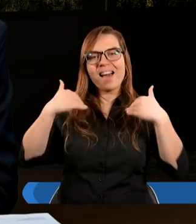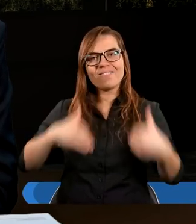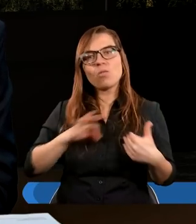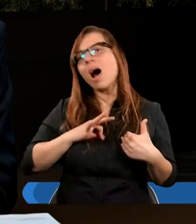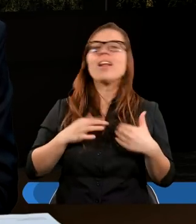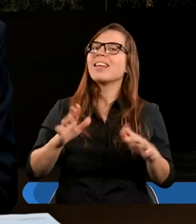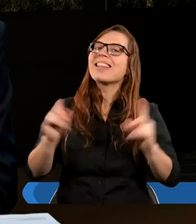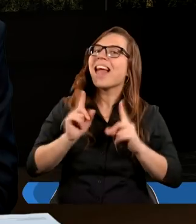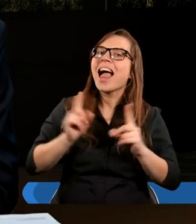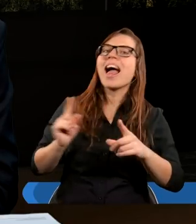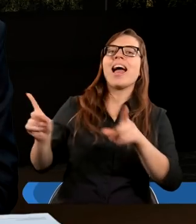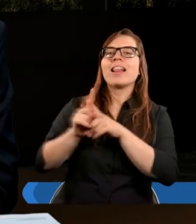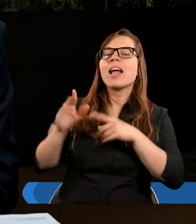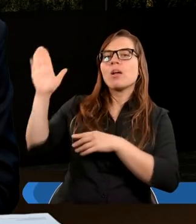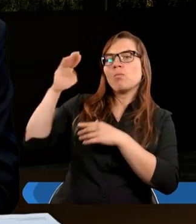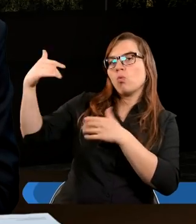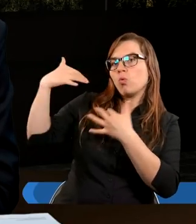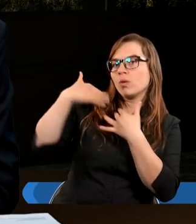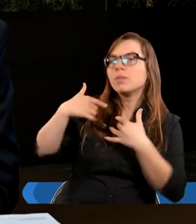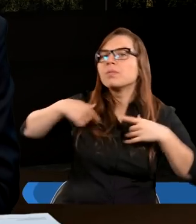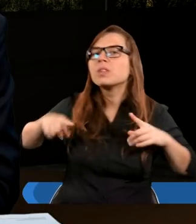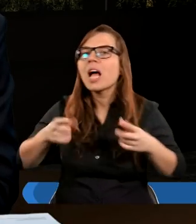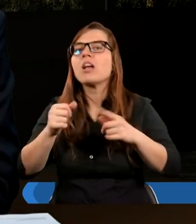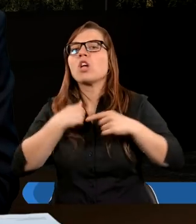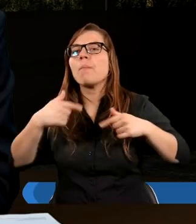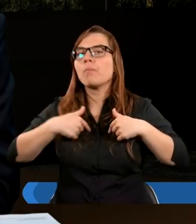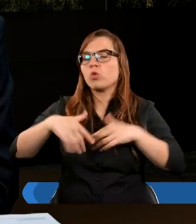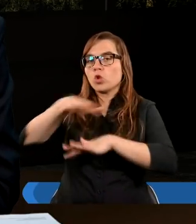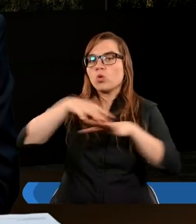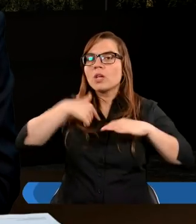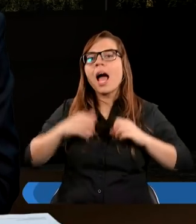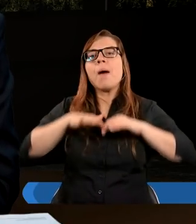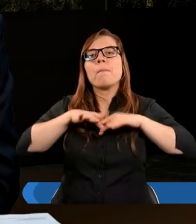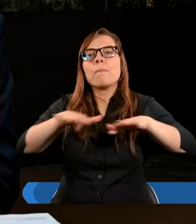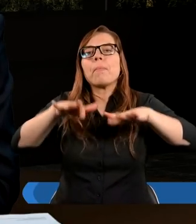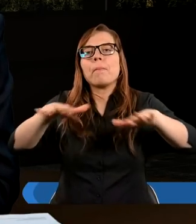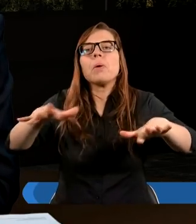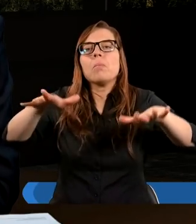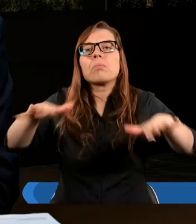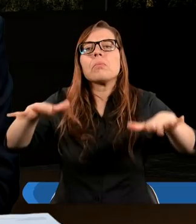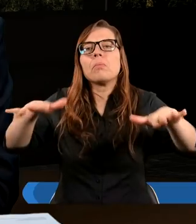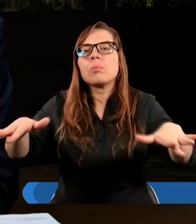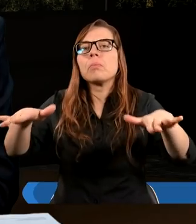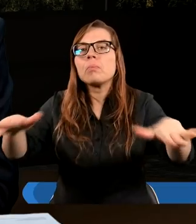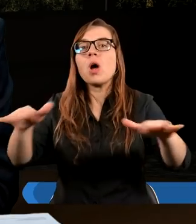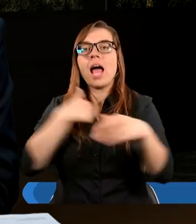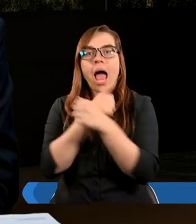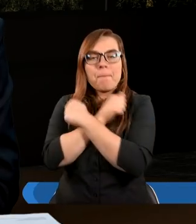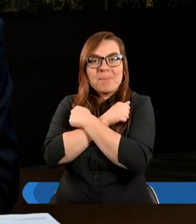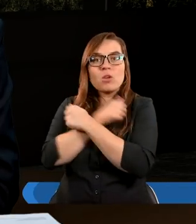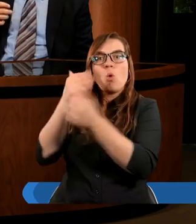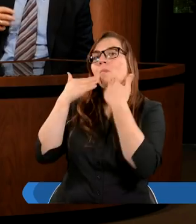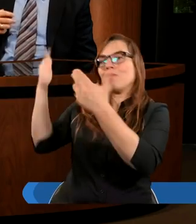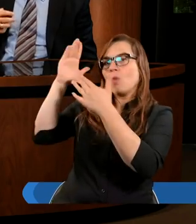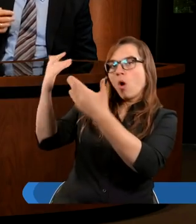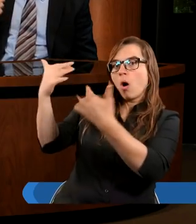tak jak robił też Chrystus, prawda, tą duchowością, albo właśnie tą miłością, którą Pan Bóg mnie obdarowuje,